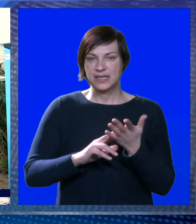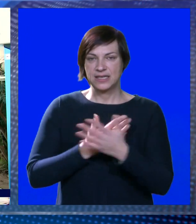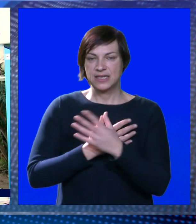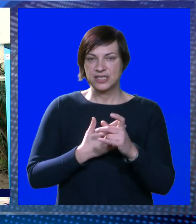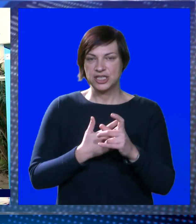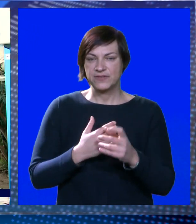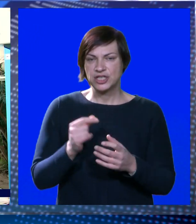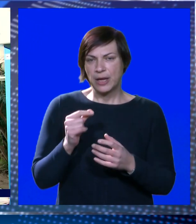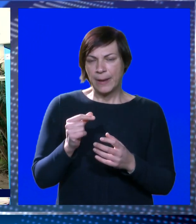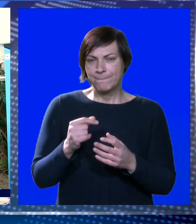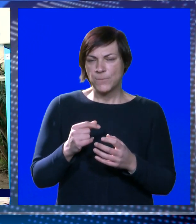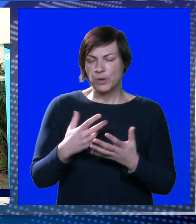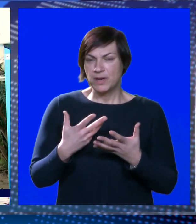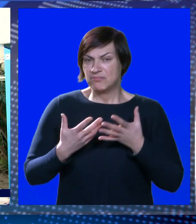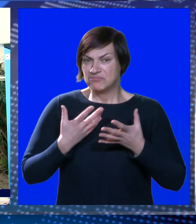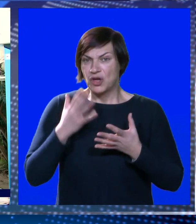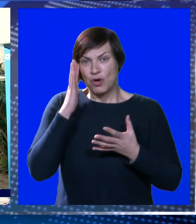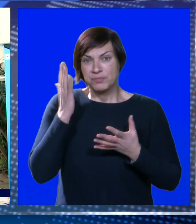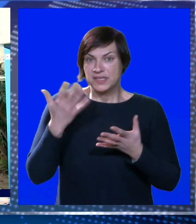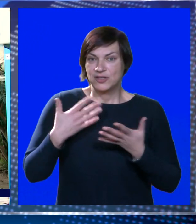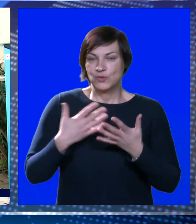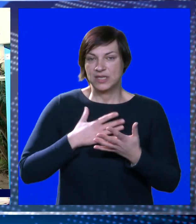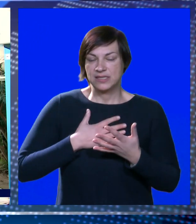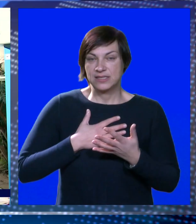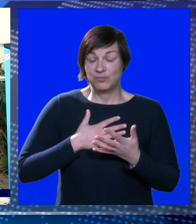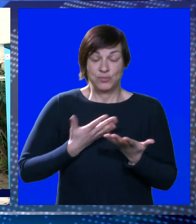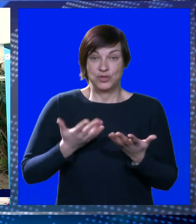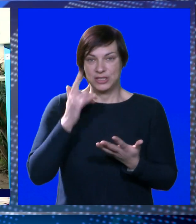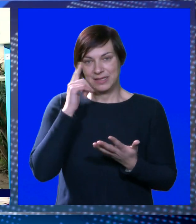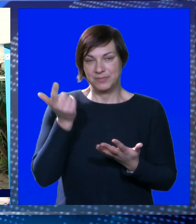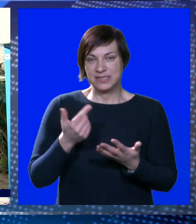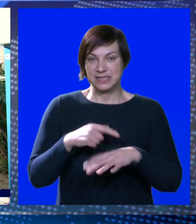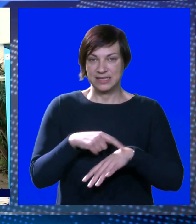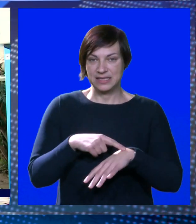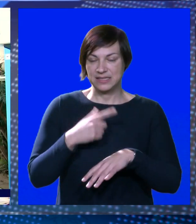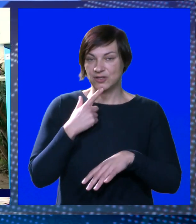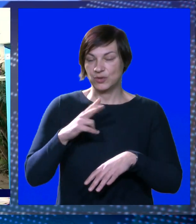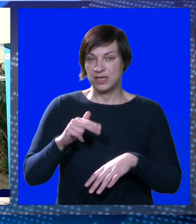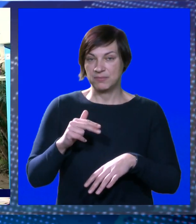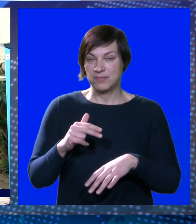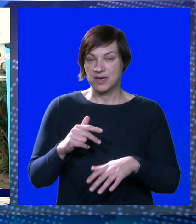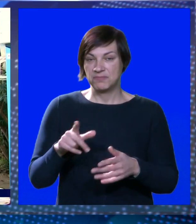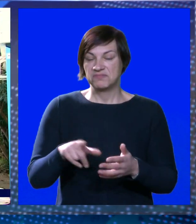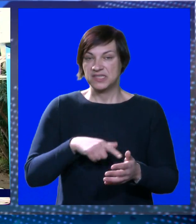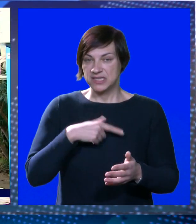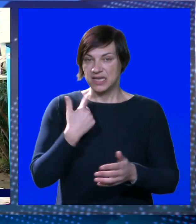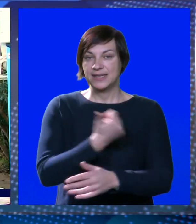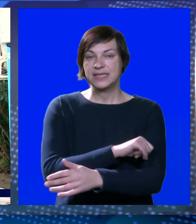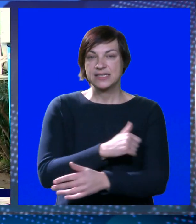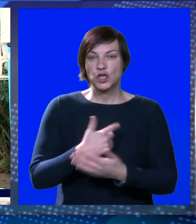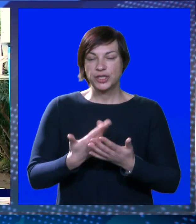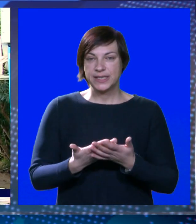Knežević pomalo počela biti obsjednuta sa mnom. Možete misliti da sad koji ja imam, kao što sam rekao, cijeli niz